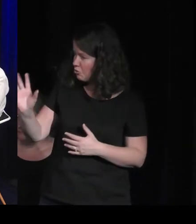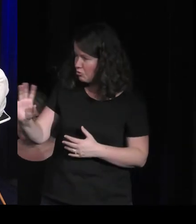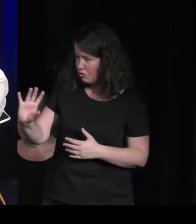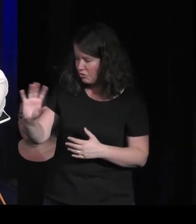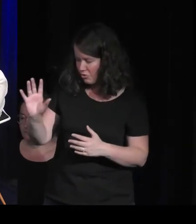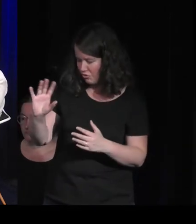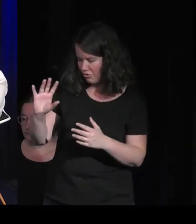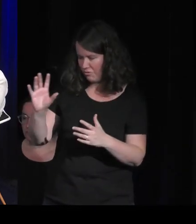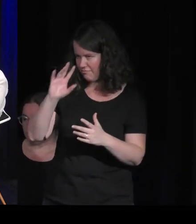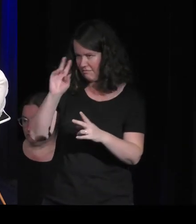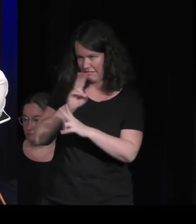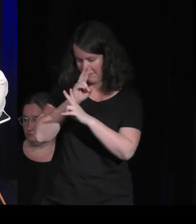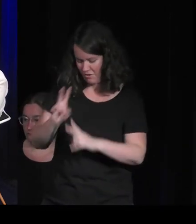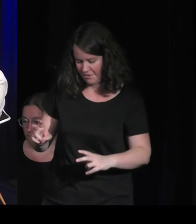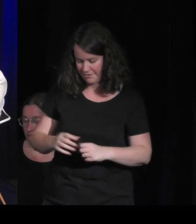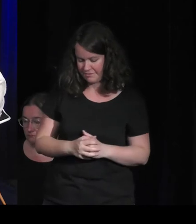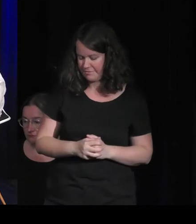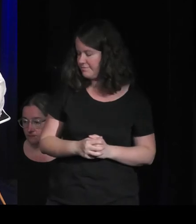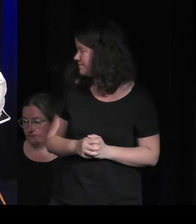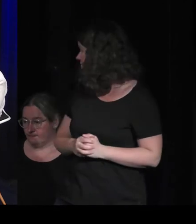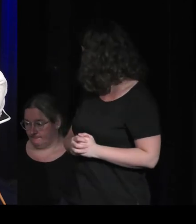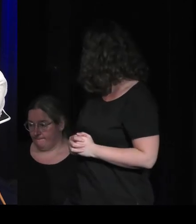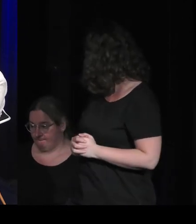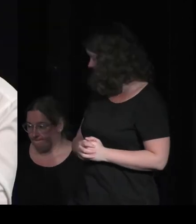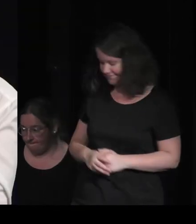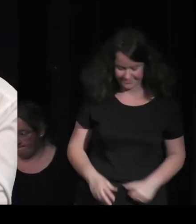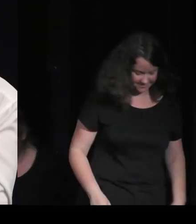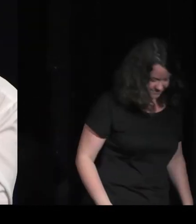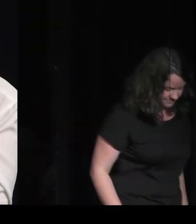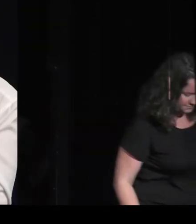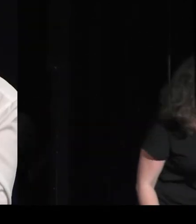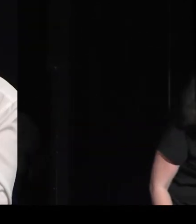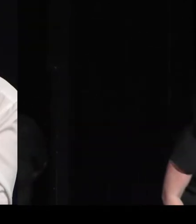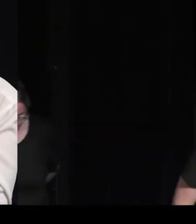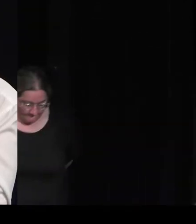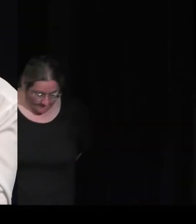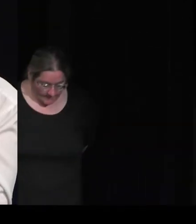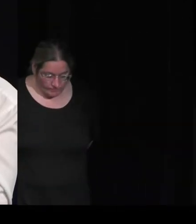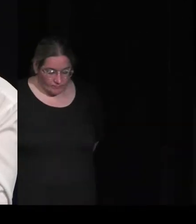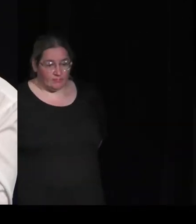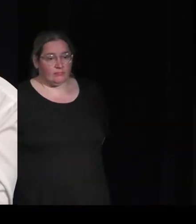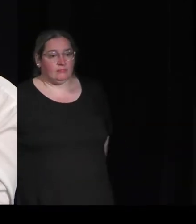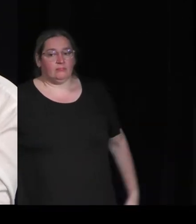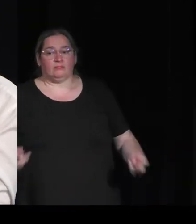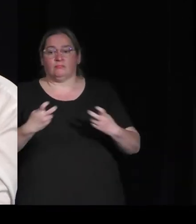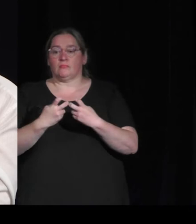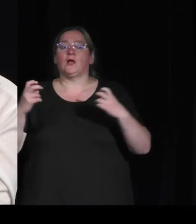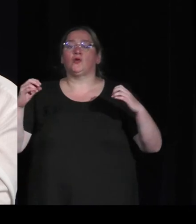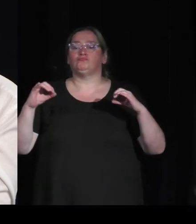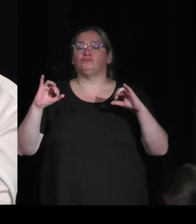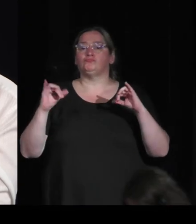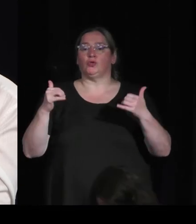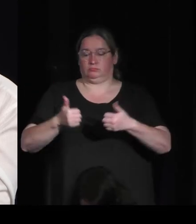Ce qu'on sent bien quand on voit la proposition et la vision de Dordogne, les vidéos, c'est qu'il y a